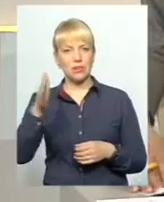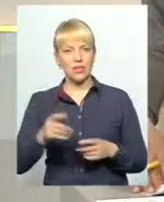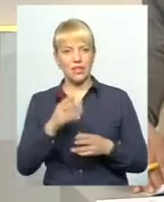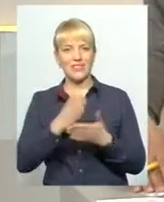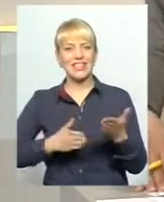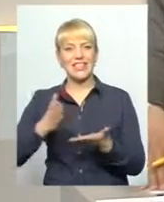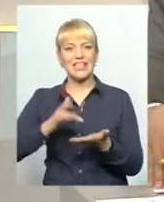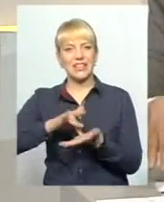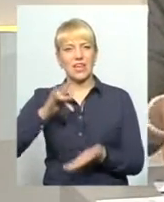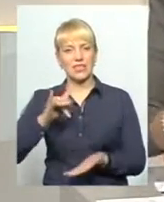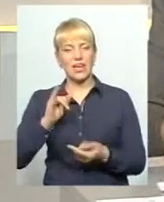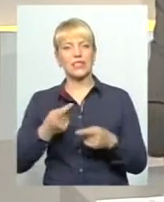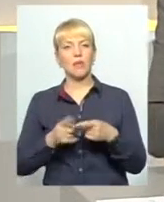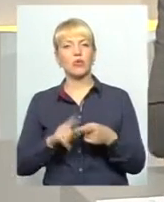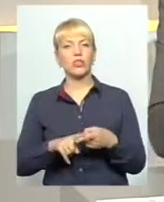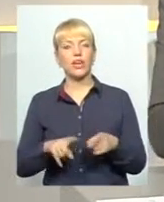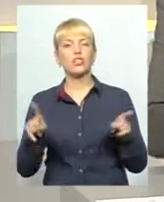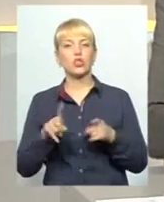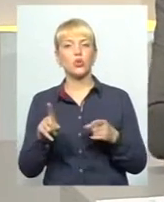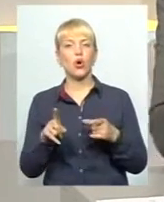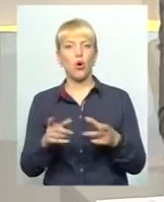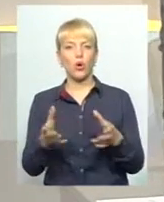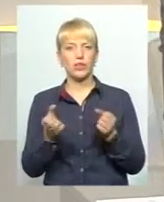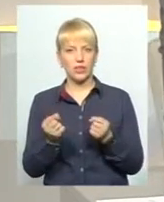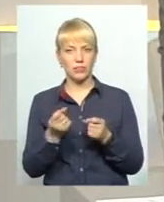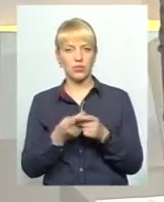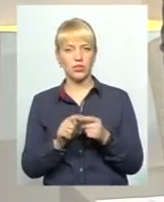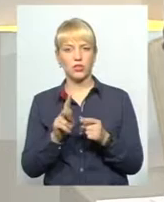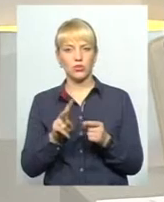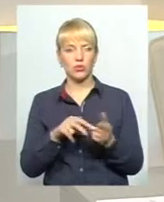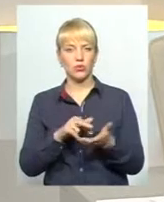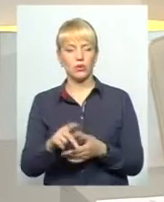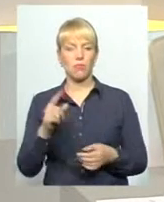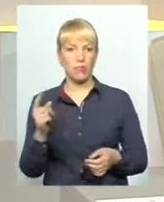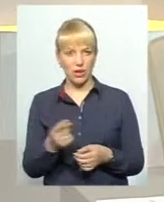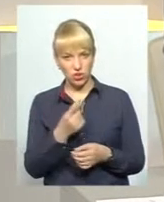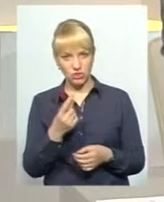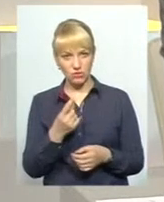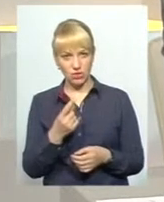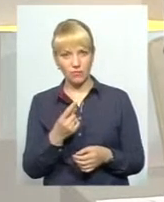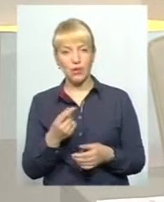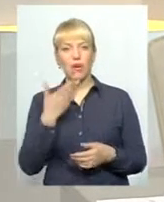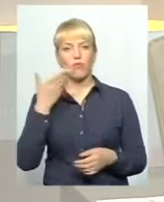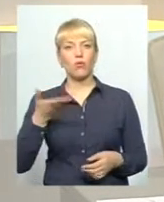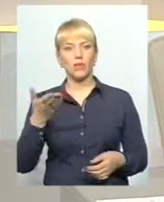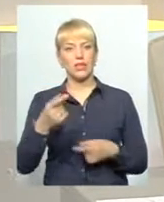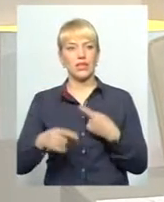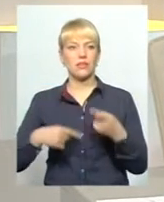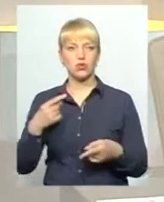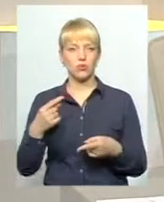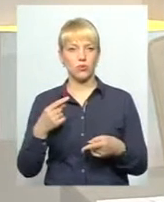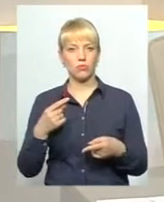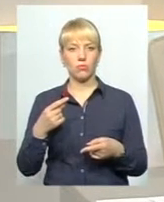децентралізації і про те, що отримують ті, хто йдуть першими в коментарі наступному.